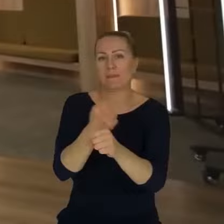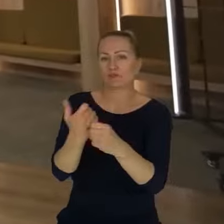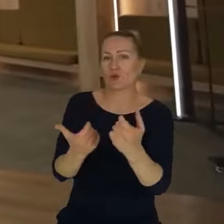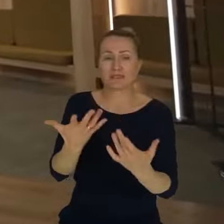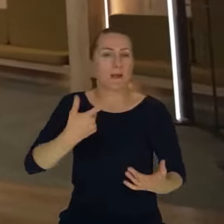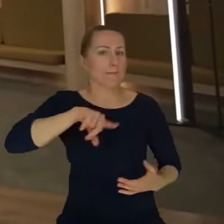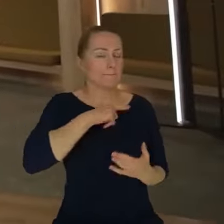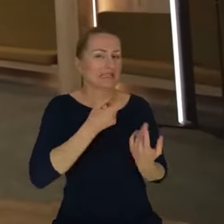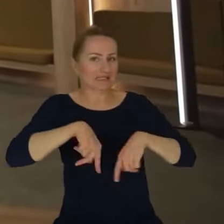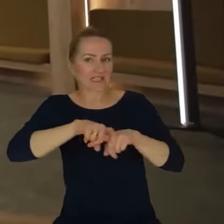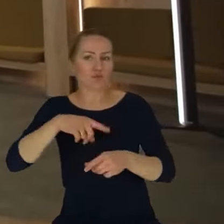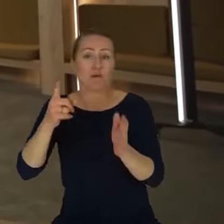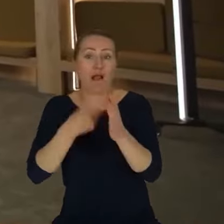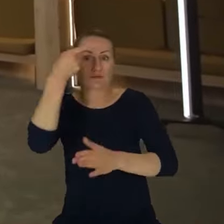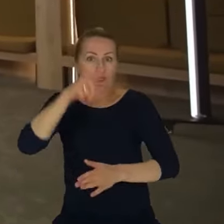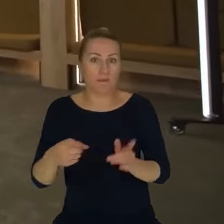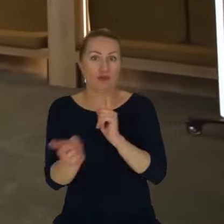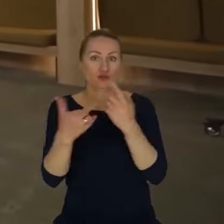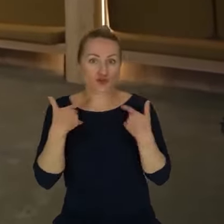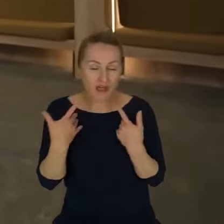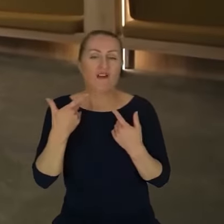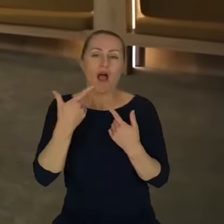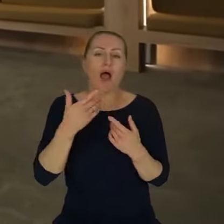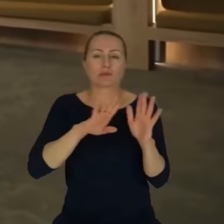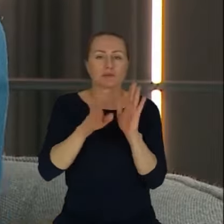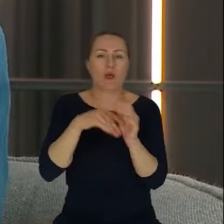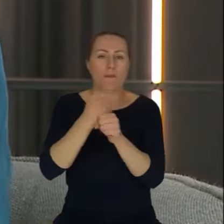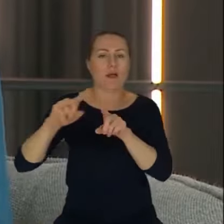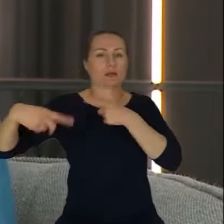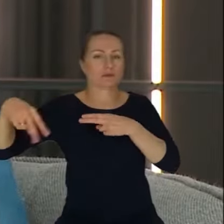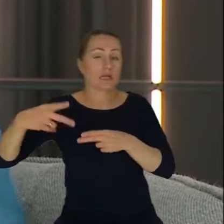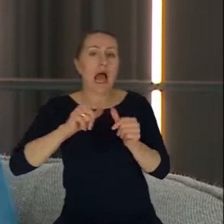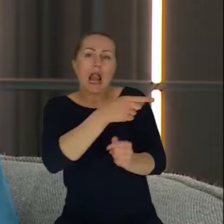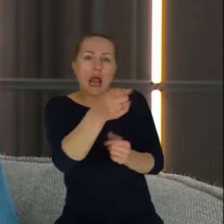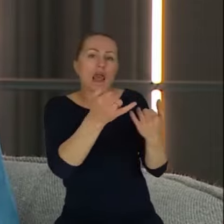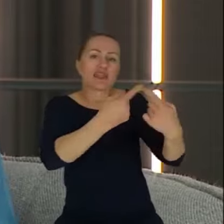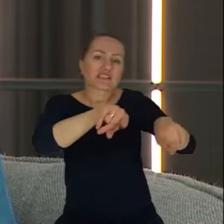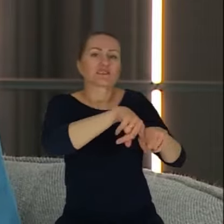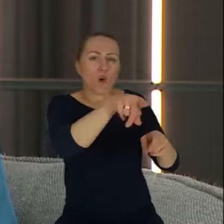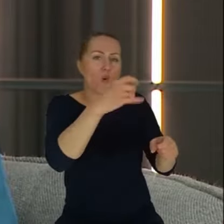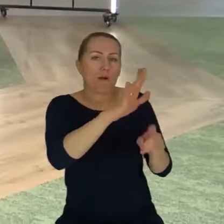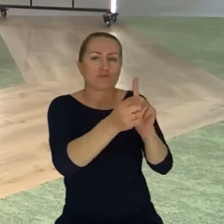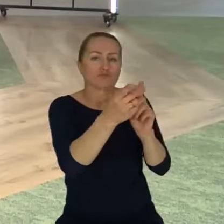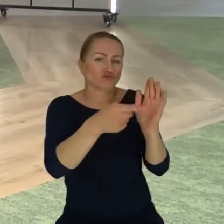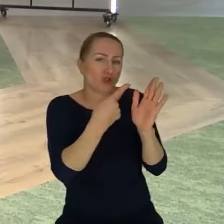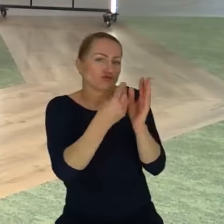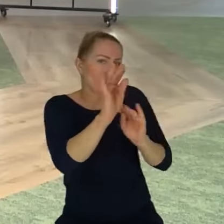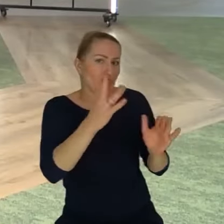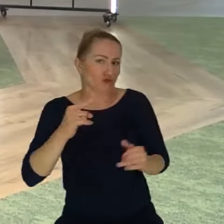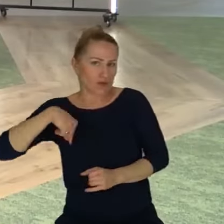miesiąc. I dla nas to jest okej. Ale są zespoły, które widzą się częściej. A u Was w fundacji? My mamy taką zasadę, że to jest minimum dwa